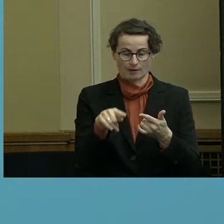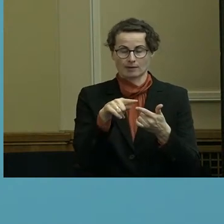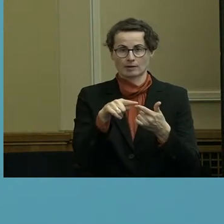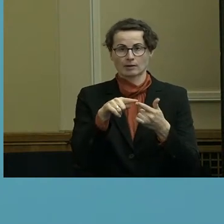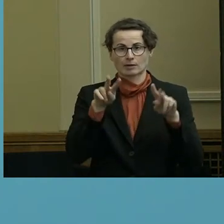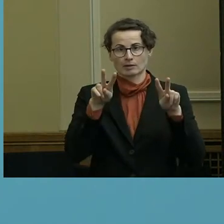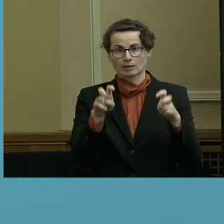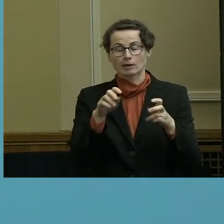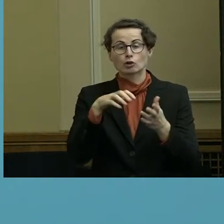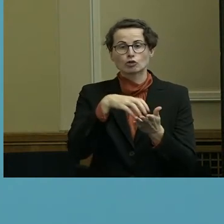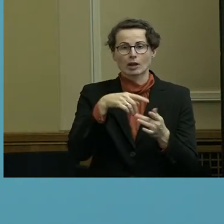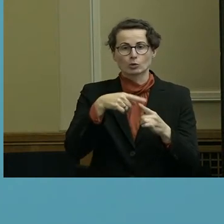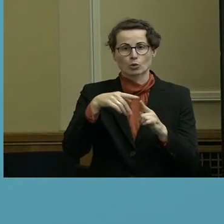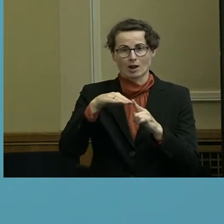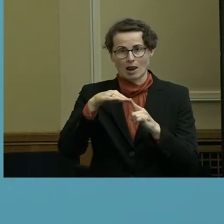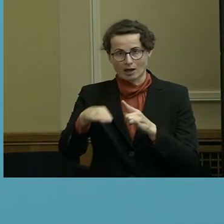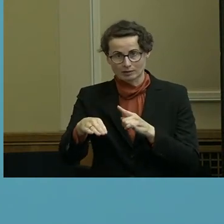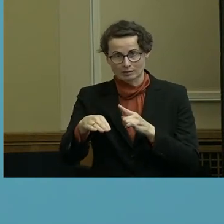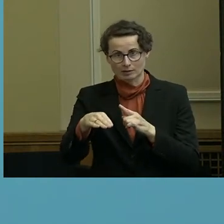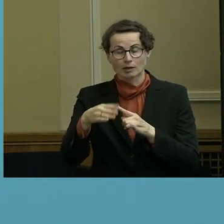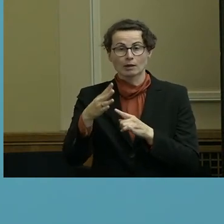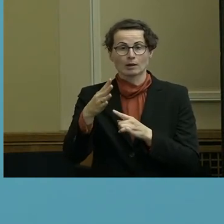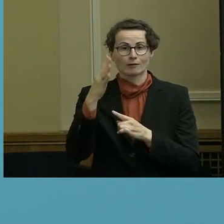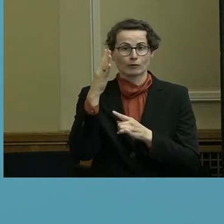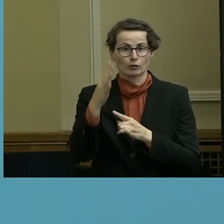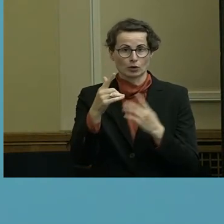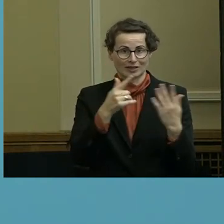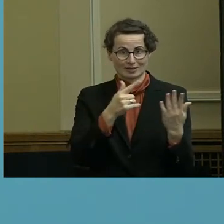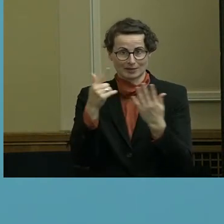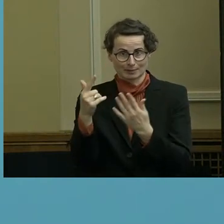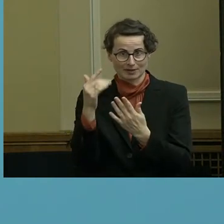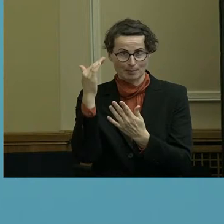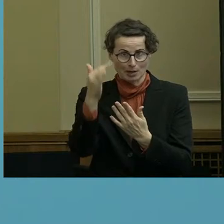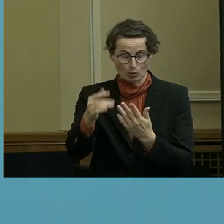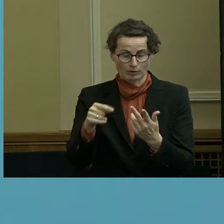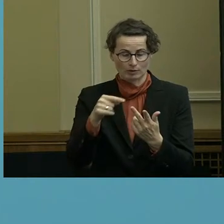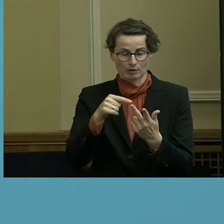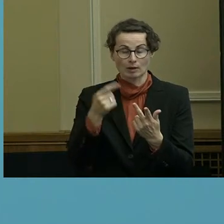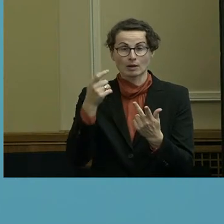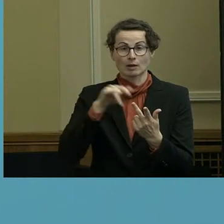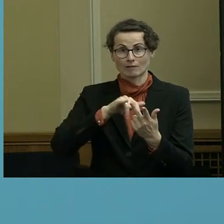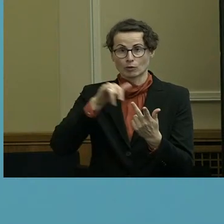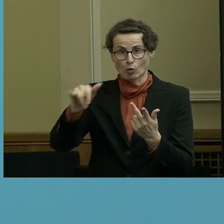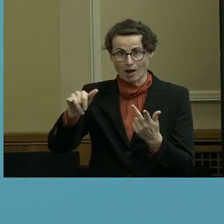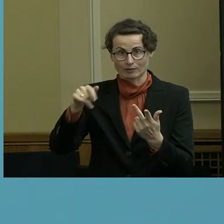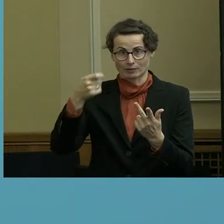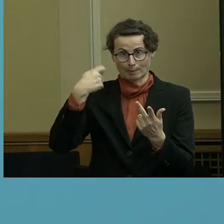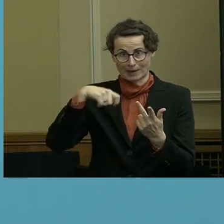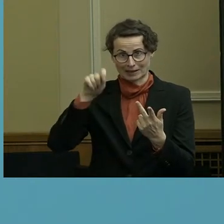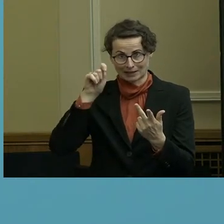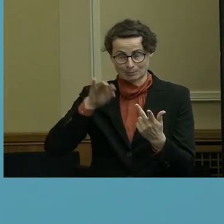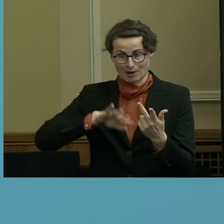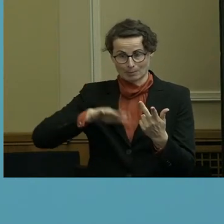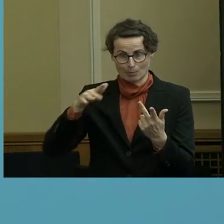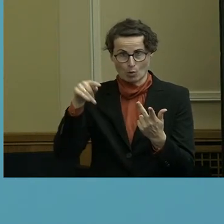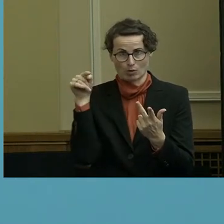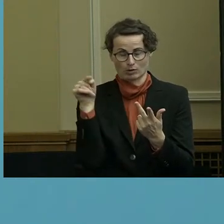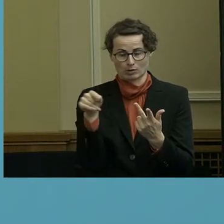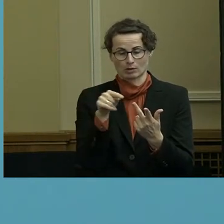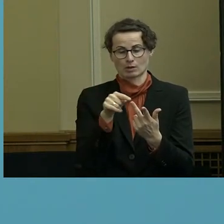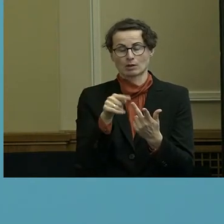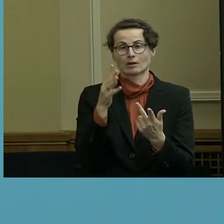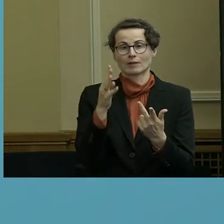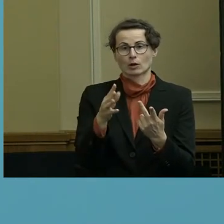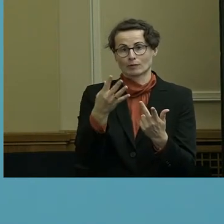mit 577 Millionen. Es folgt der Flughafen Berlin mit Berlin-Brandenburg mit